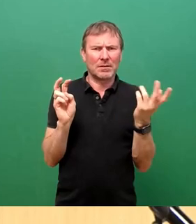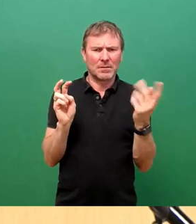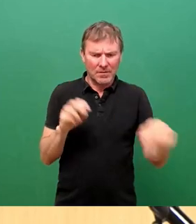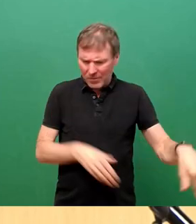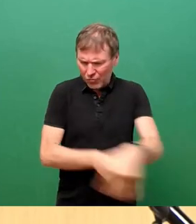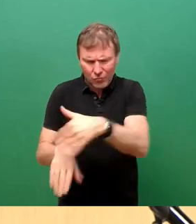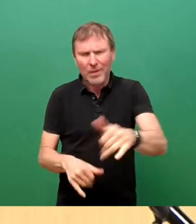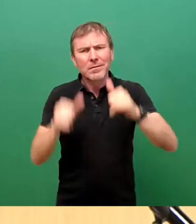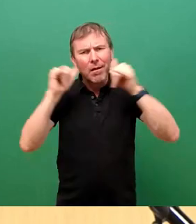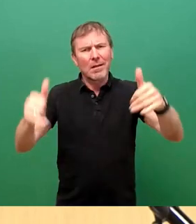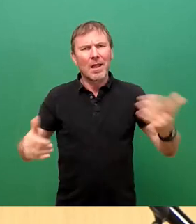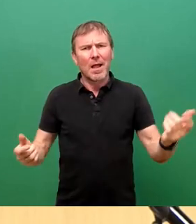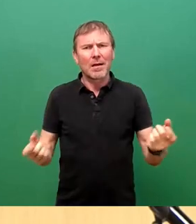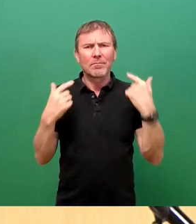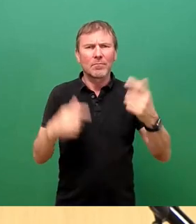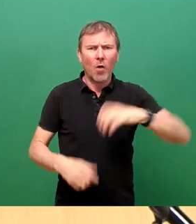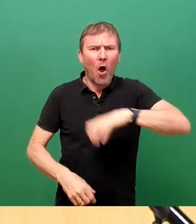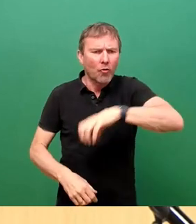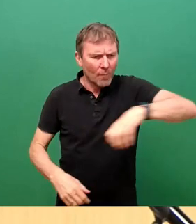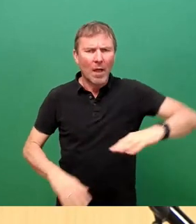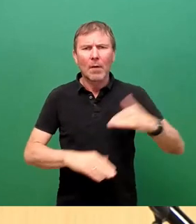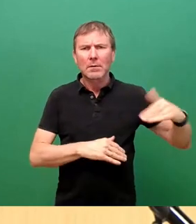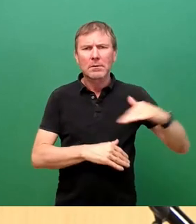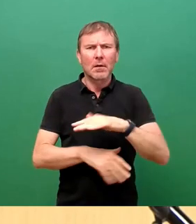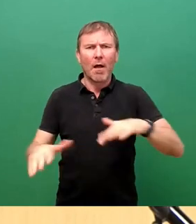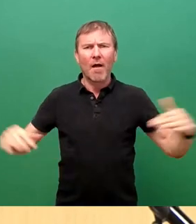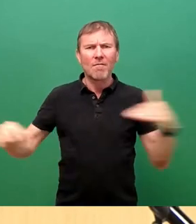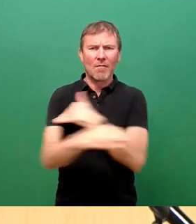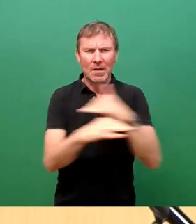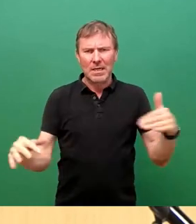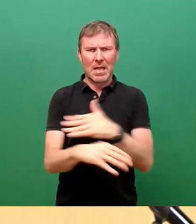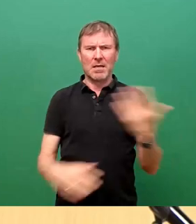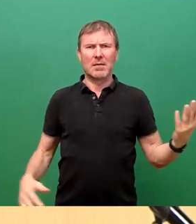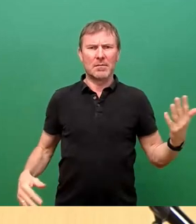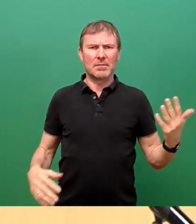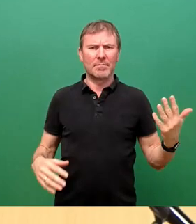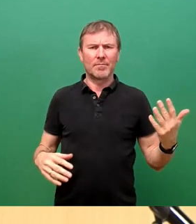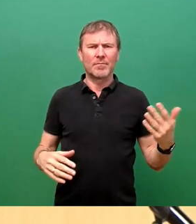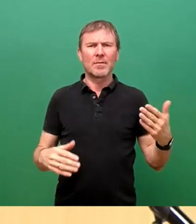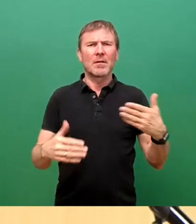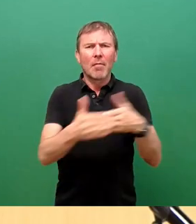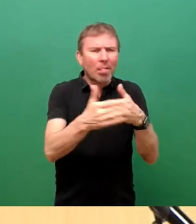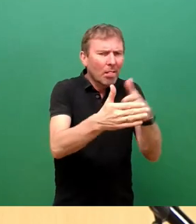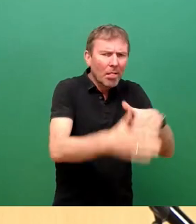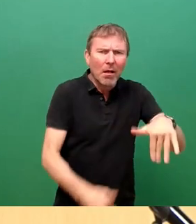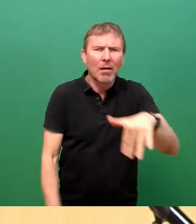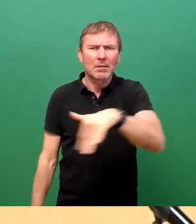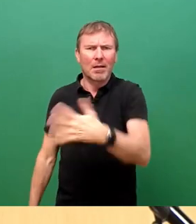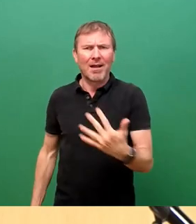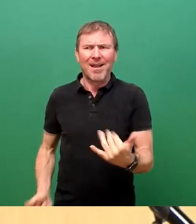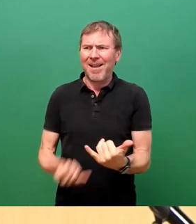ausgesetzt ist mit Kopfsteinpflaster, mit Verkehr, mit im Prinzip diesen ganzen Behinderungen, die dort bestehen. Wie sollen